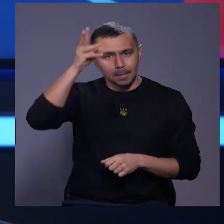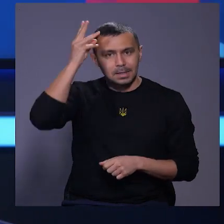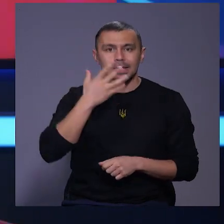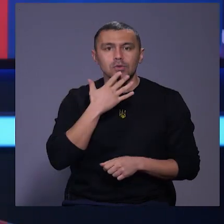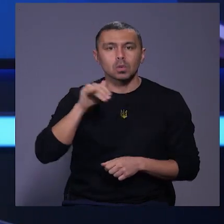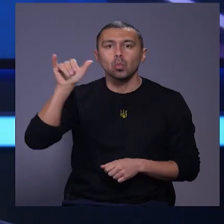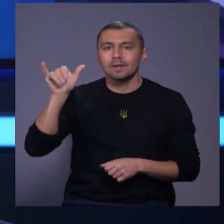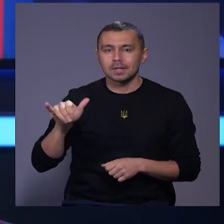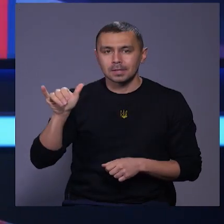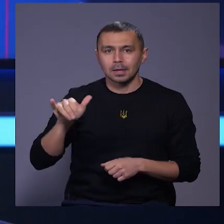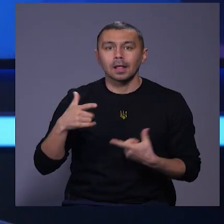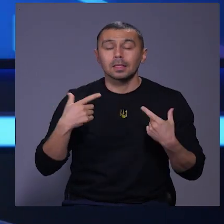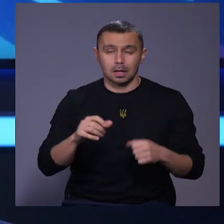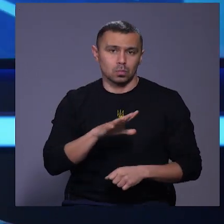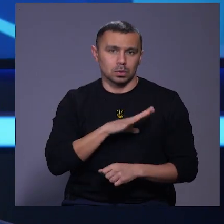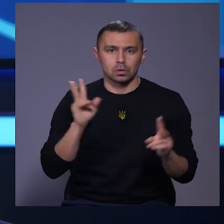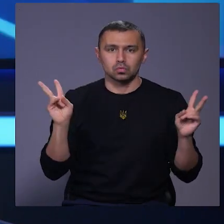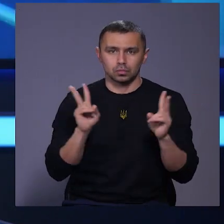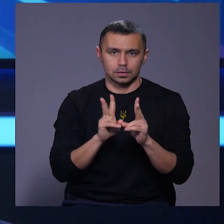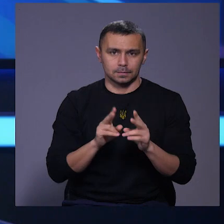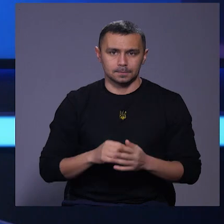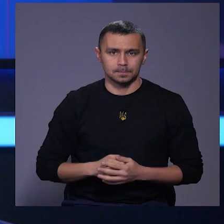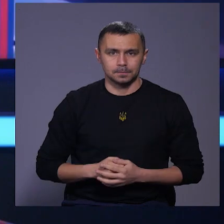національний університет, де і відбулася зустріч.